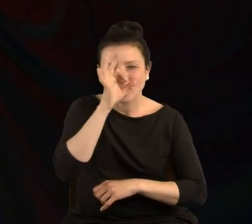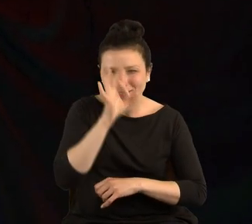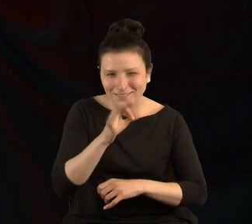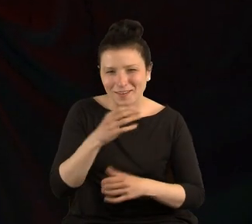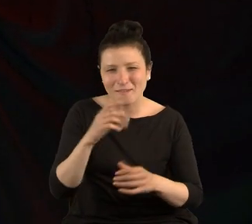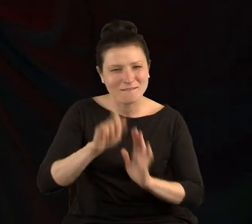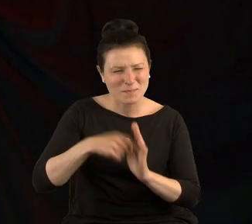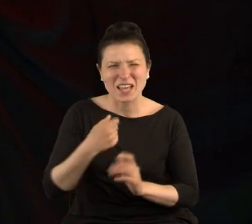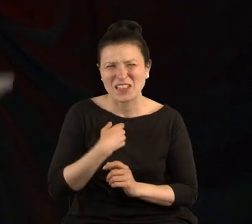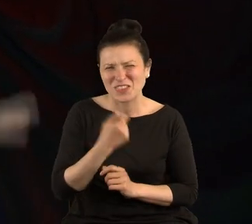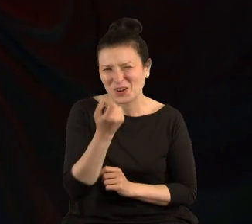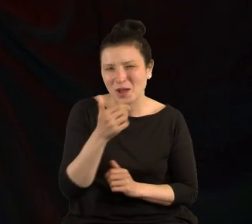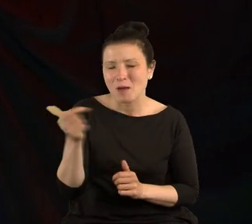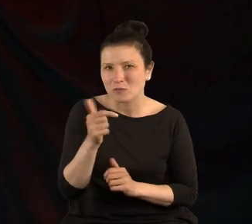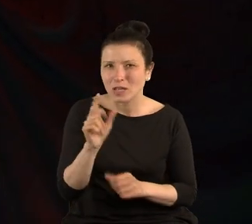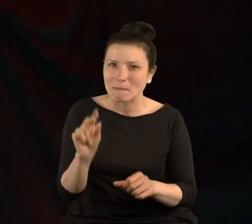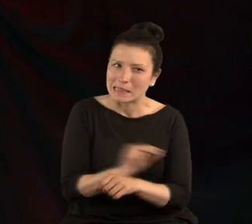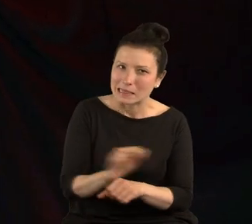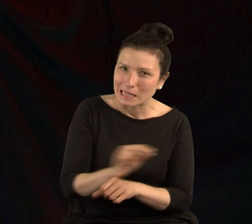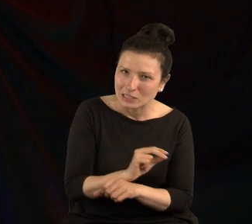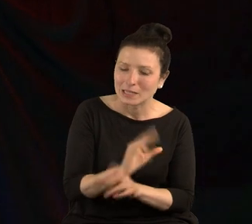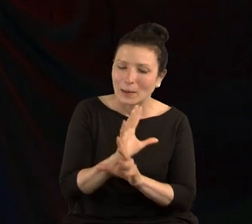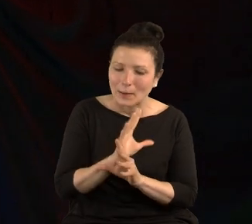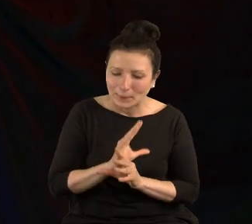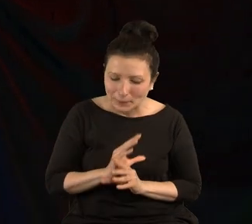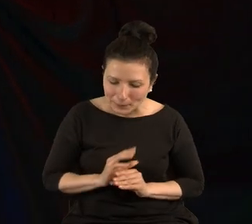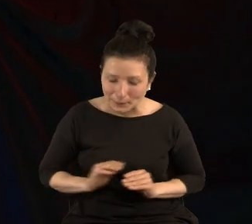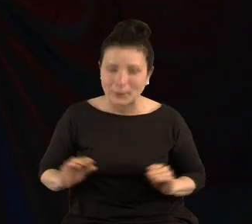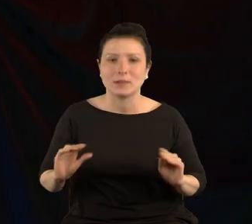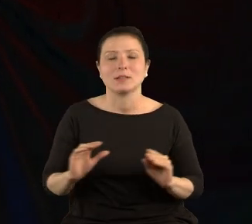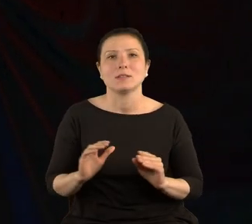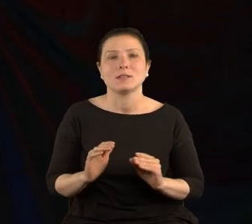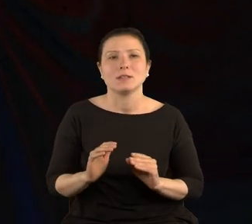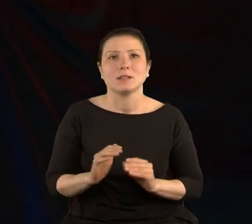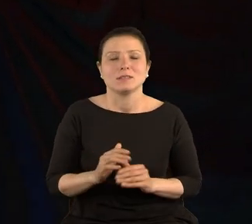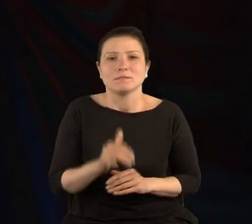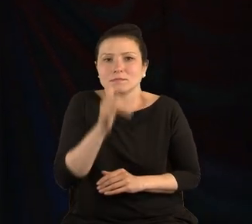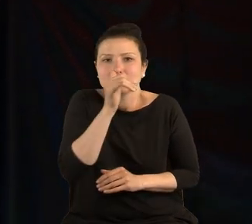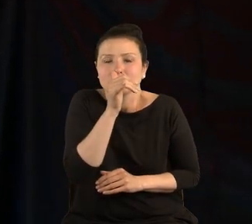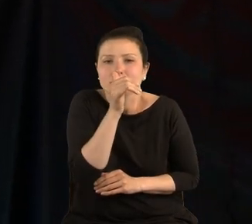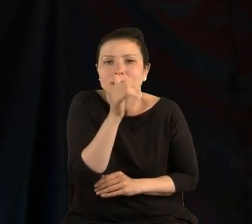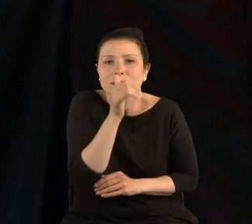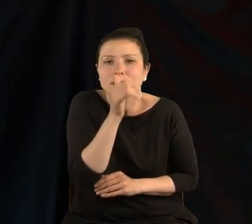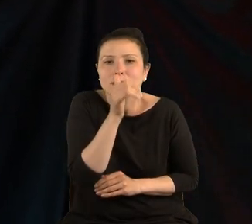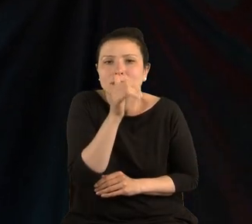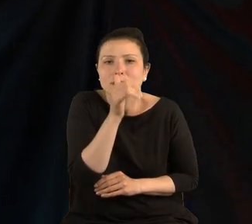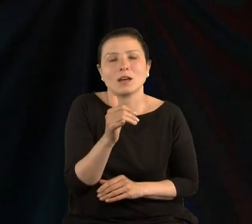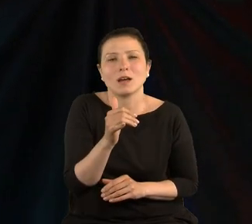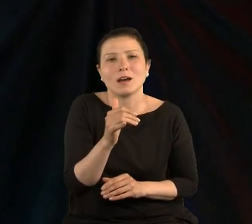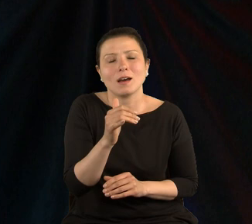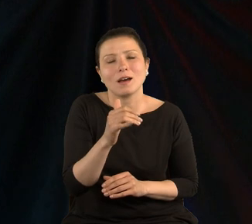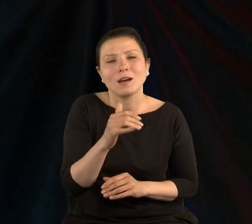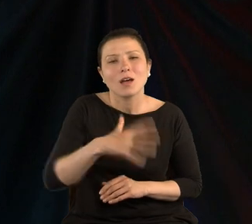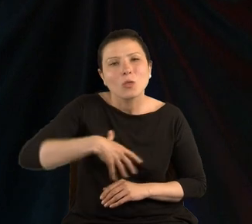tego, bo nie da się tak naprawdę uprawiać duchowej miłości